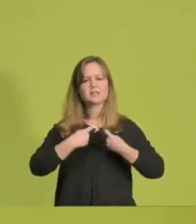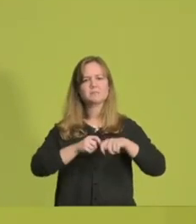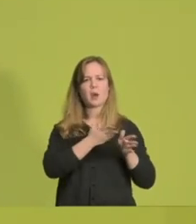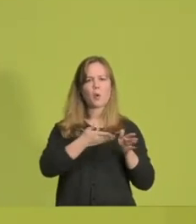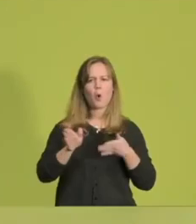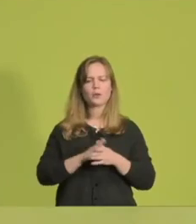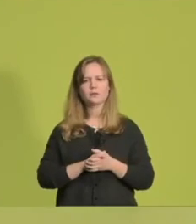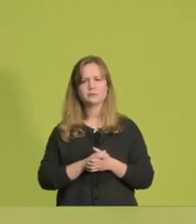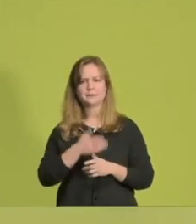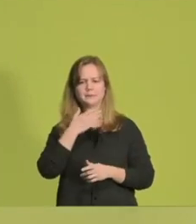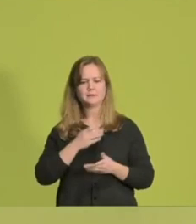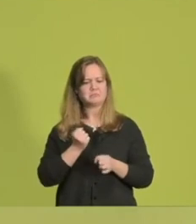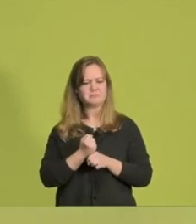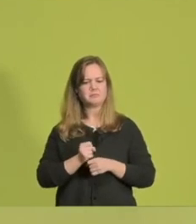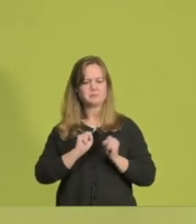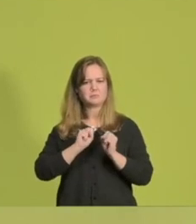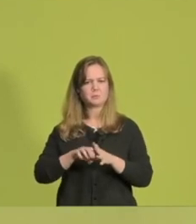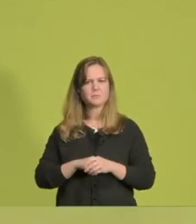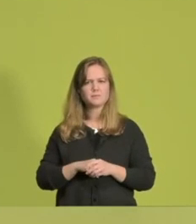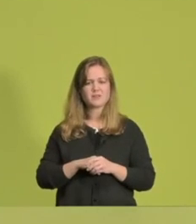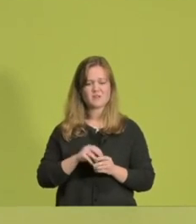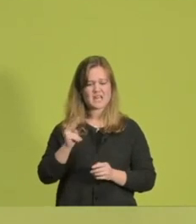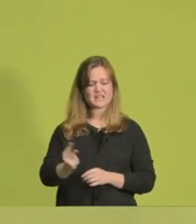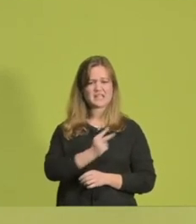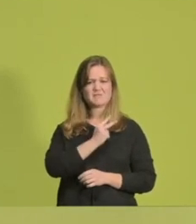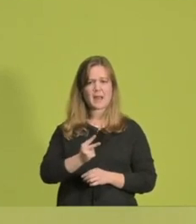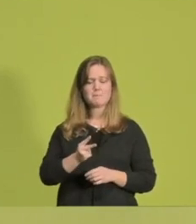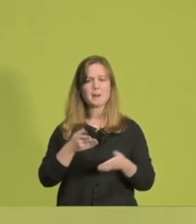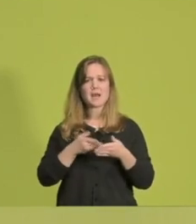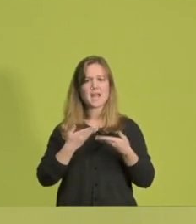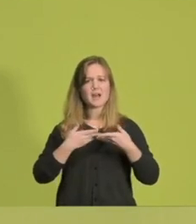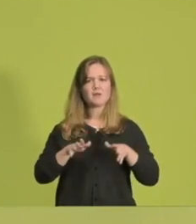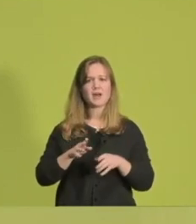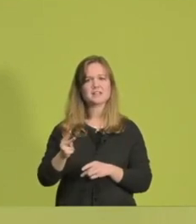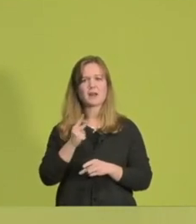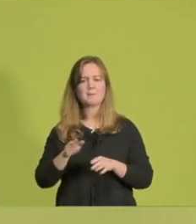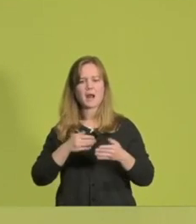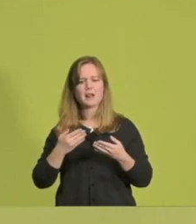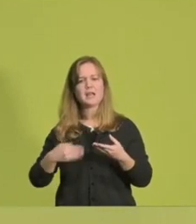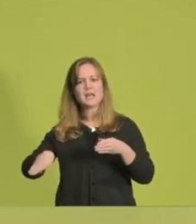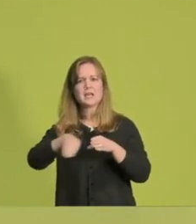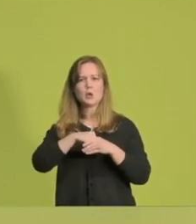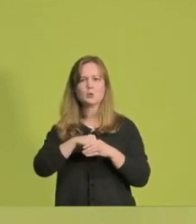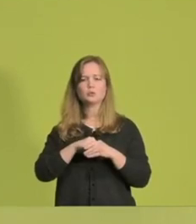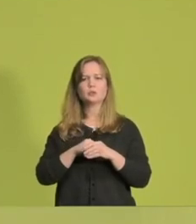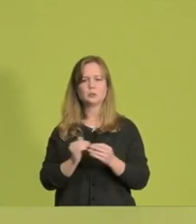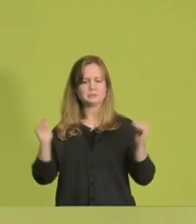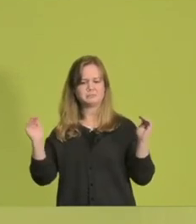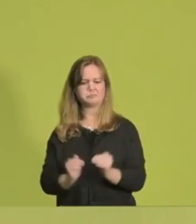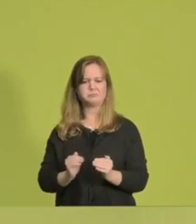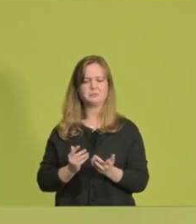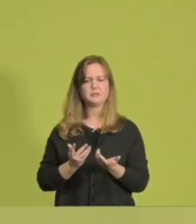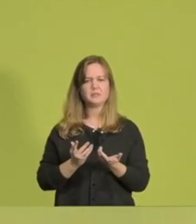Freundinnen und Freunde, die zweimal die Barriere frei hat, die zweimal die Inklusion geschliffen hat. Und,